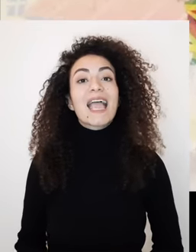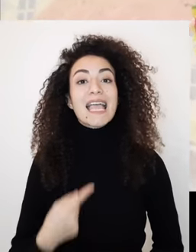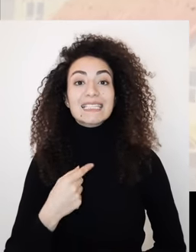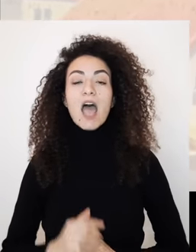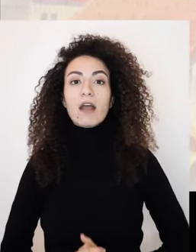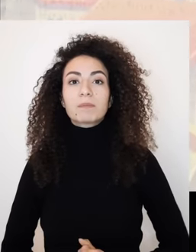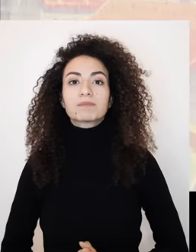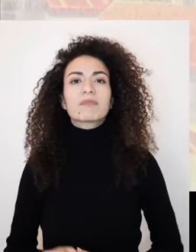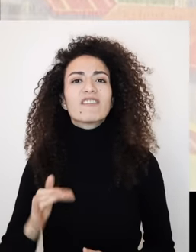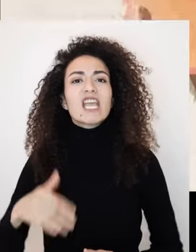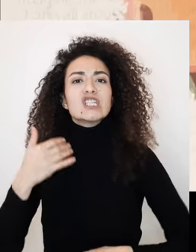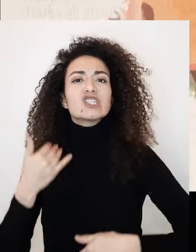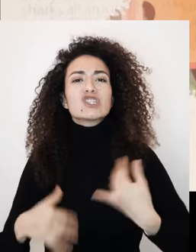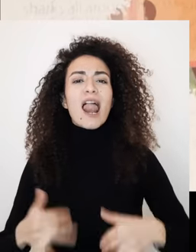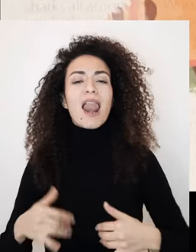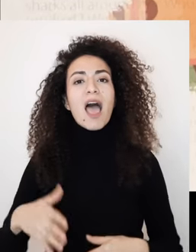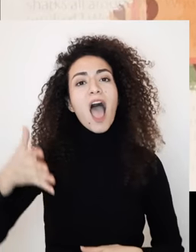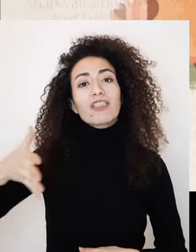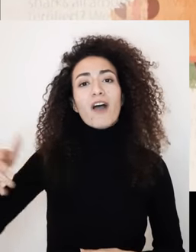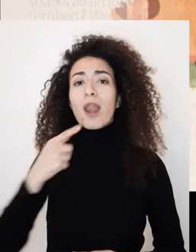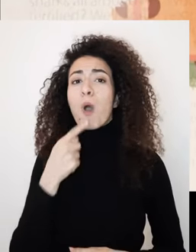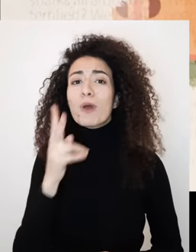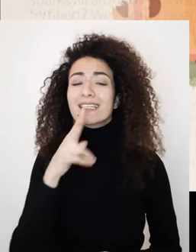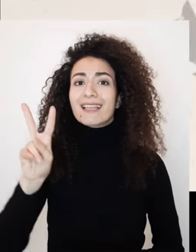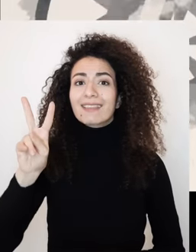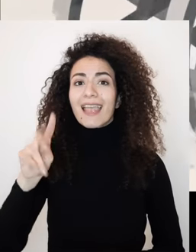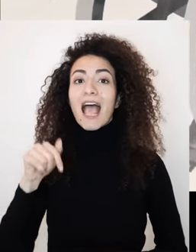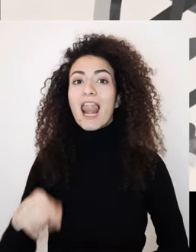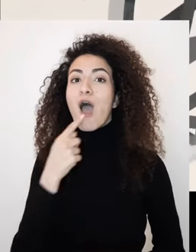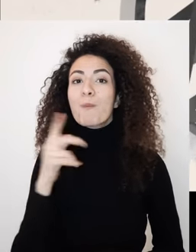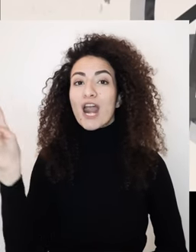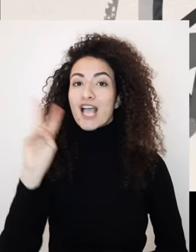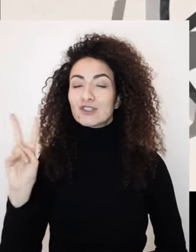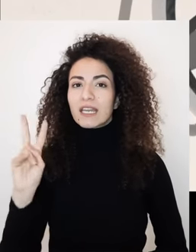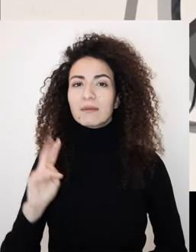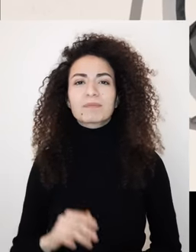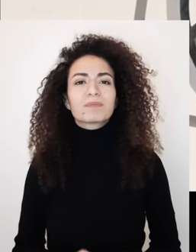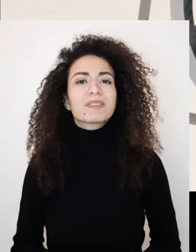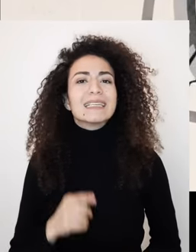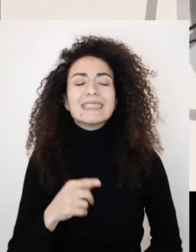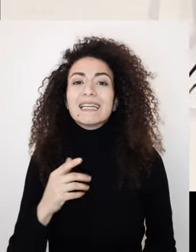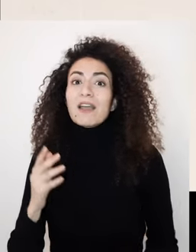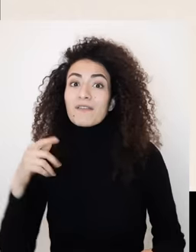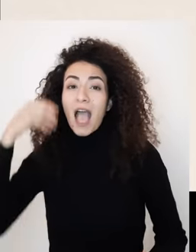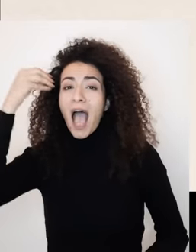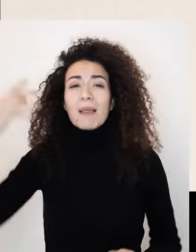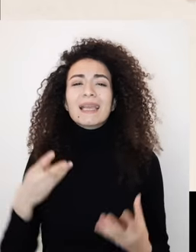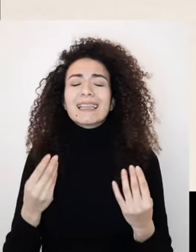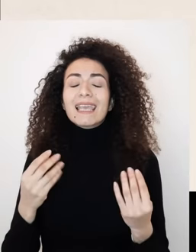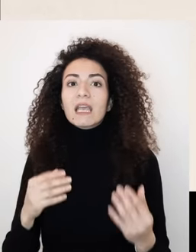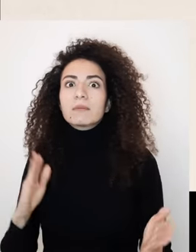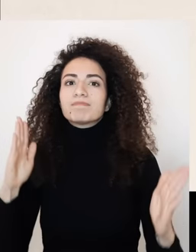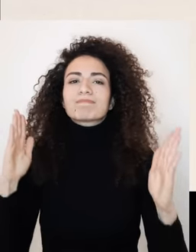ريفية بالبنان صار عندها شل الأطفال بعمر السنتين وهل بتبلغ من العمر 20 سنة ظروفها وقفت بسبيل تحقيق